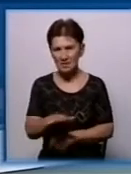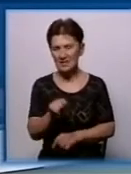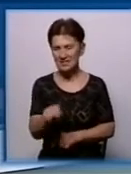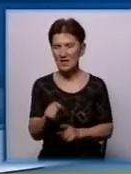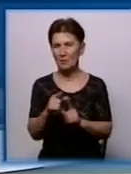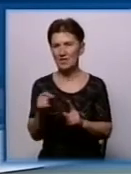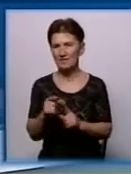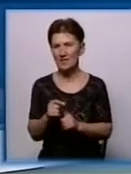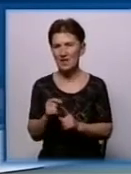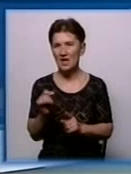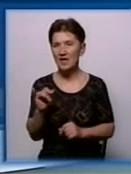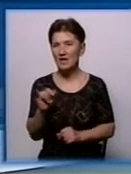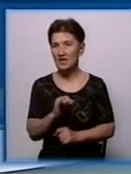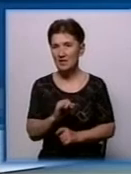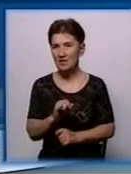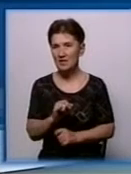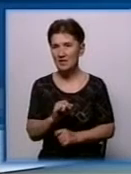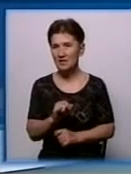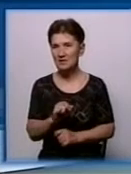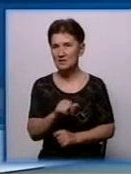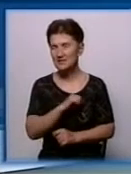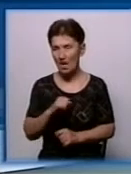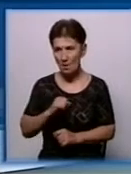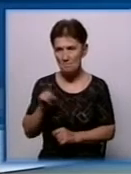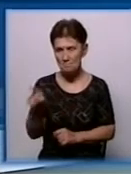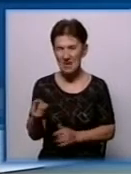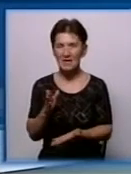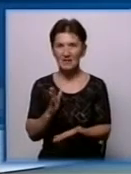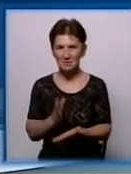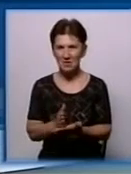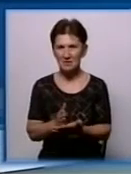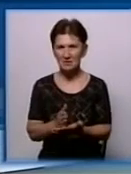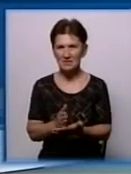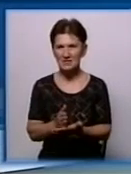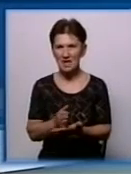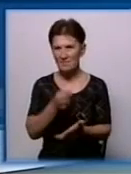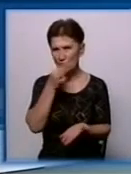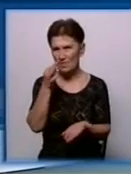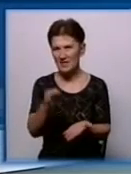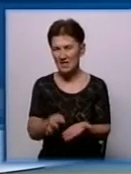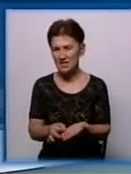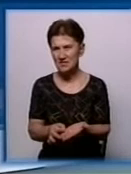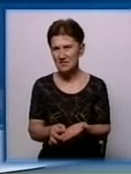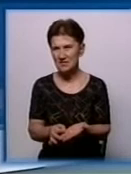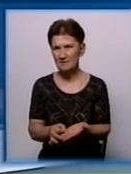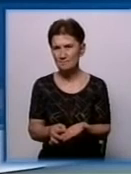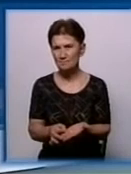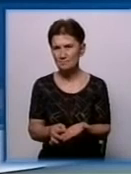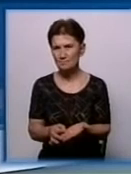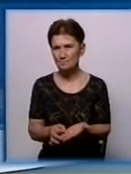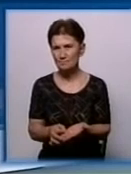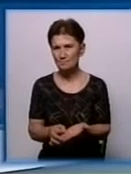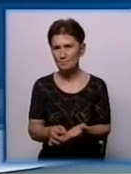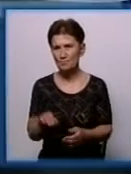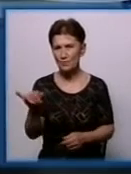раз. І сам несе відповідальність за виконання заходів протипожежних, які в